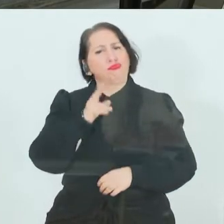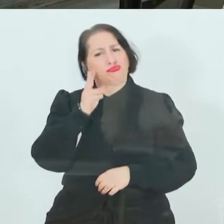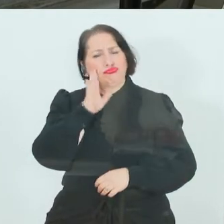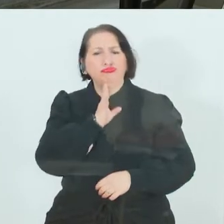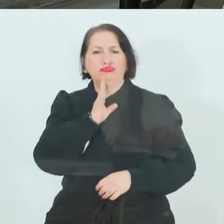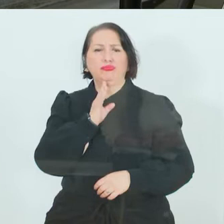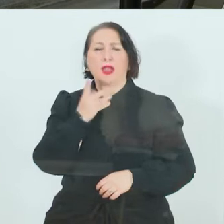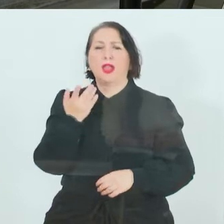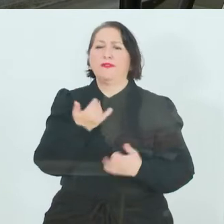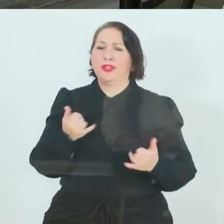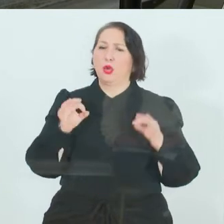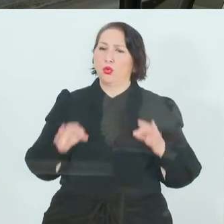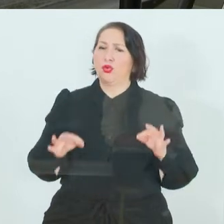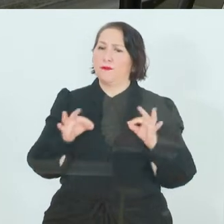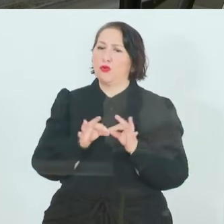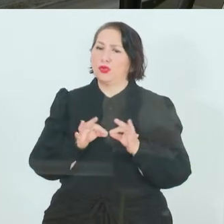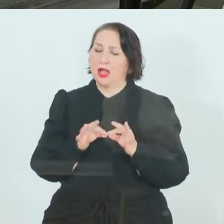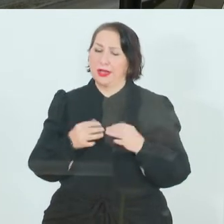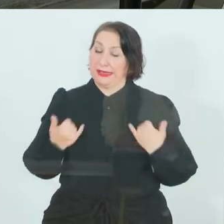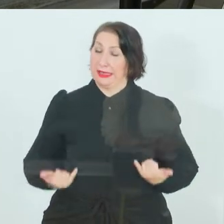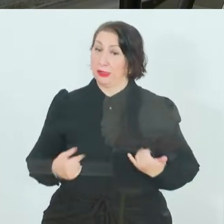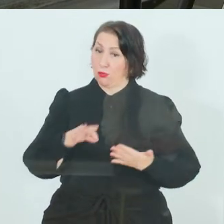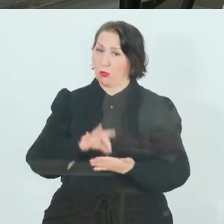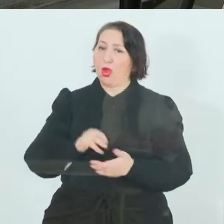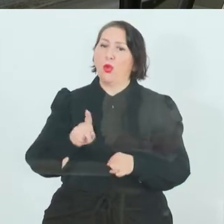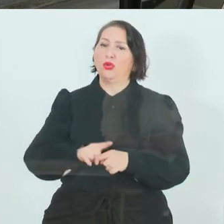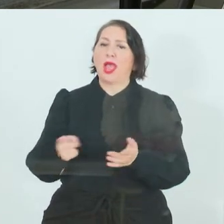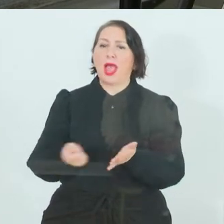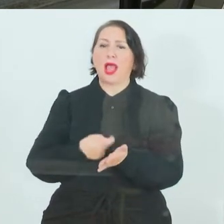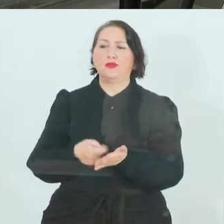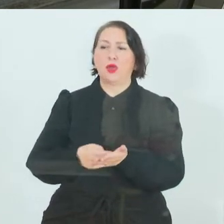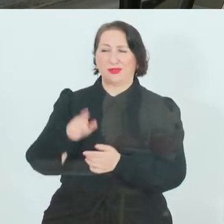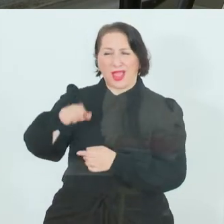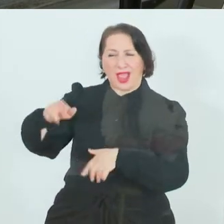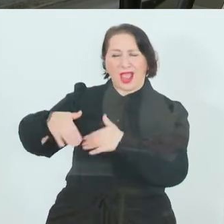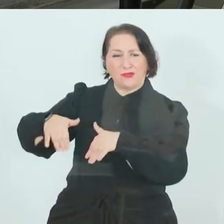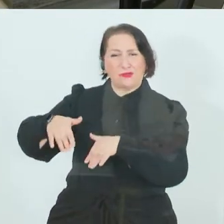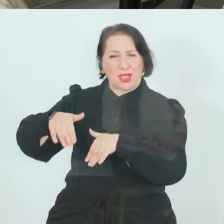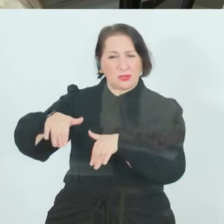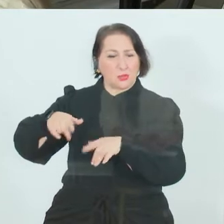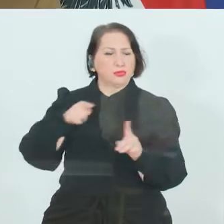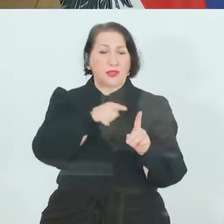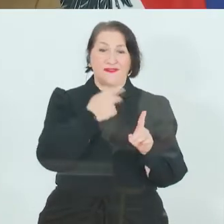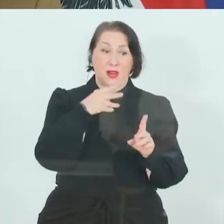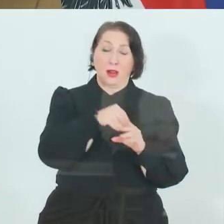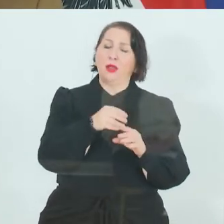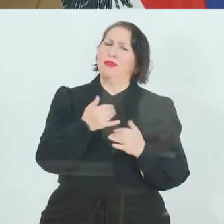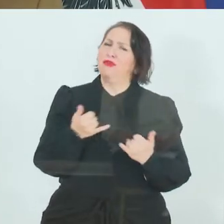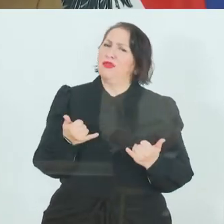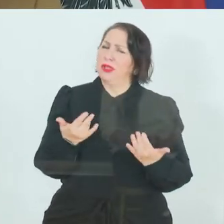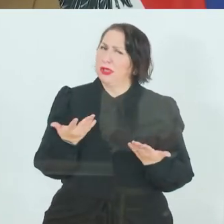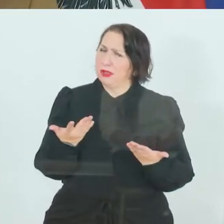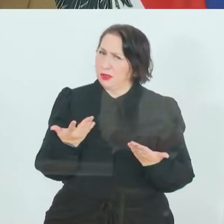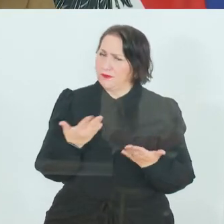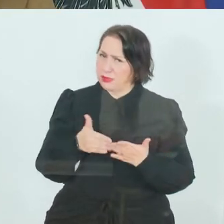wie gut funktioniert das derzeit und welche Anforderungen brauchen die Arbeitslosen auch für so eine Stelle? Gerne. Also wir konnten